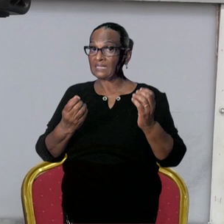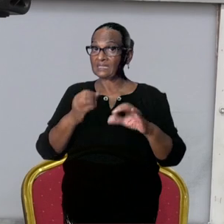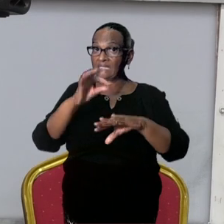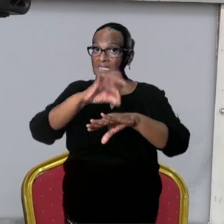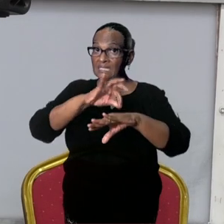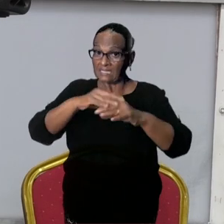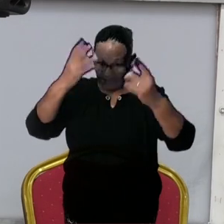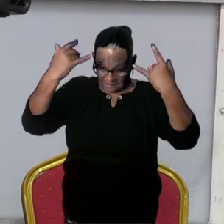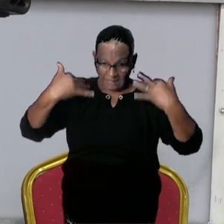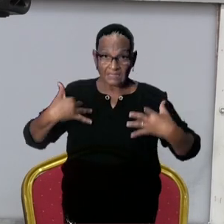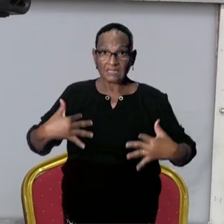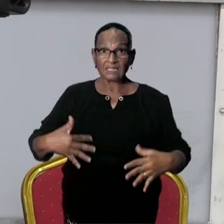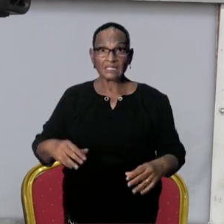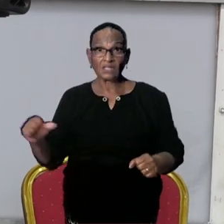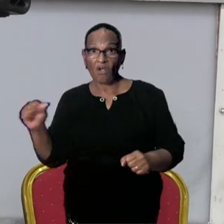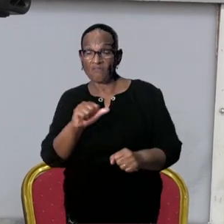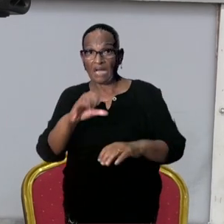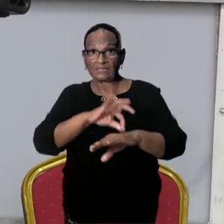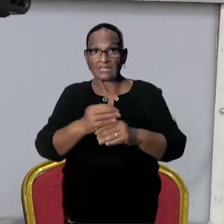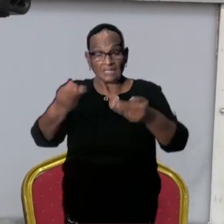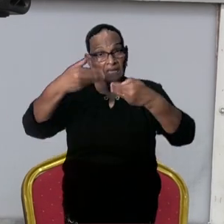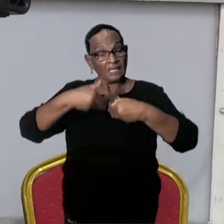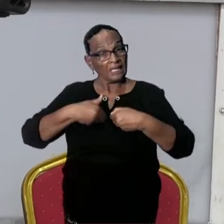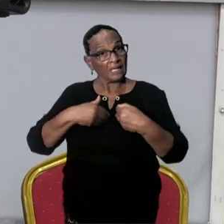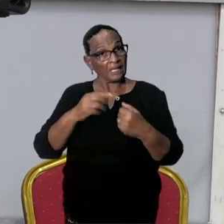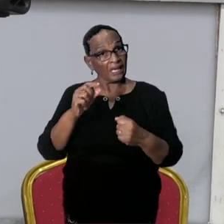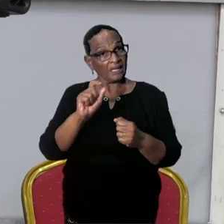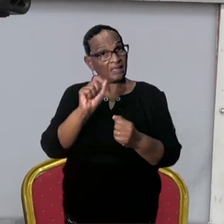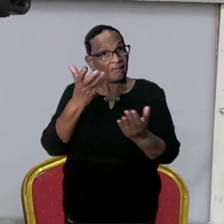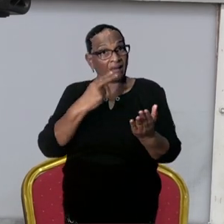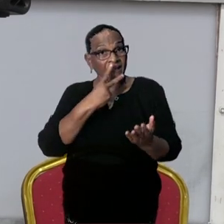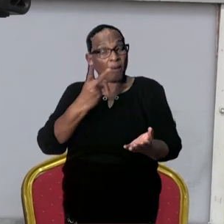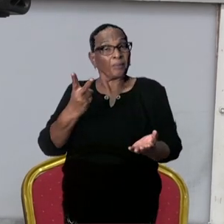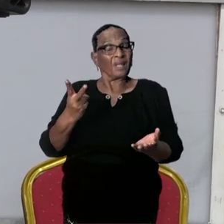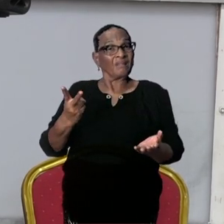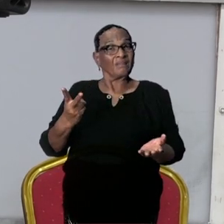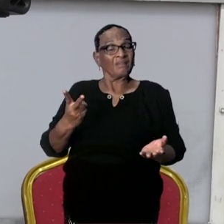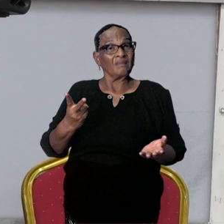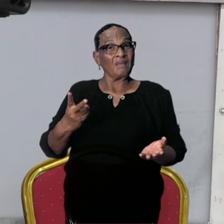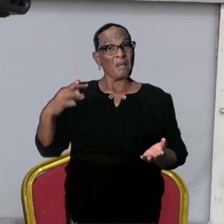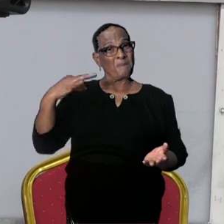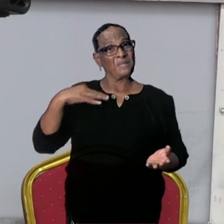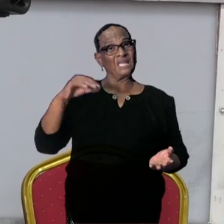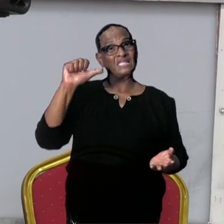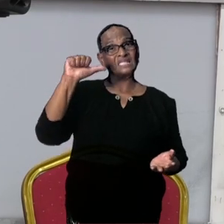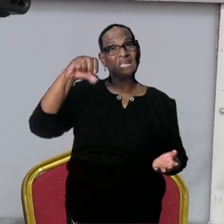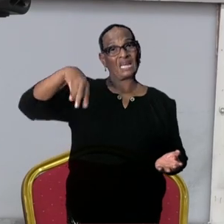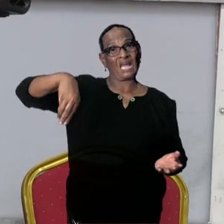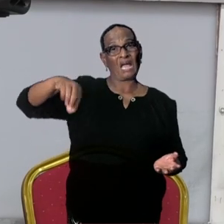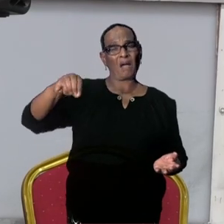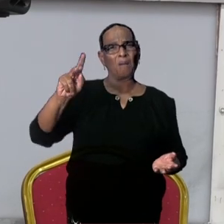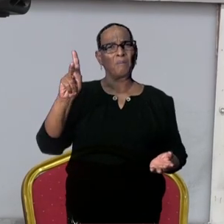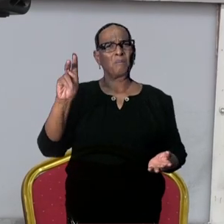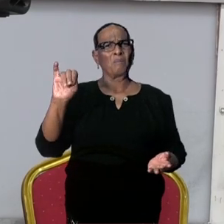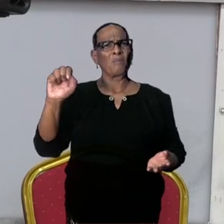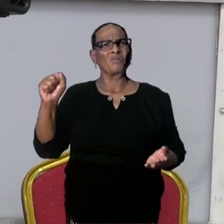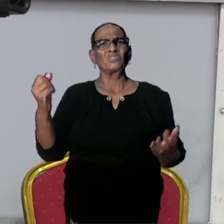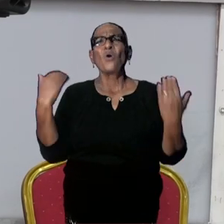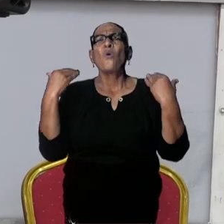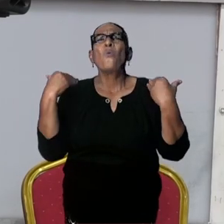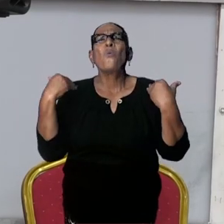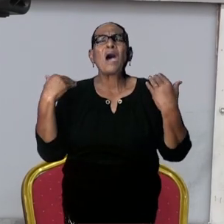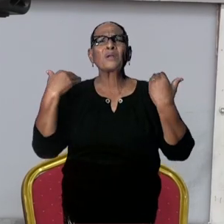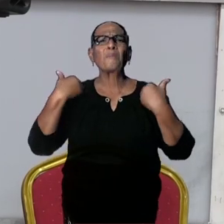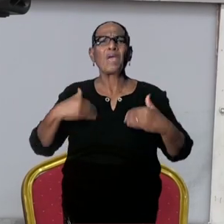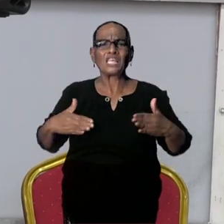of bijwerkingen zijn. En voor minister Amoksi. Waarom denkt u dat het ligt dat er toch nog dagelijks lockdown overtreden zijn?